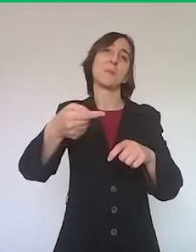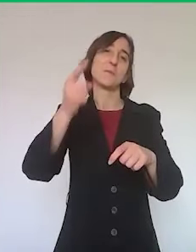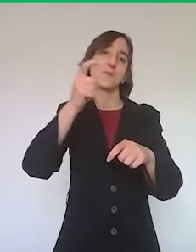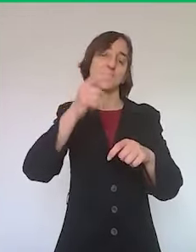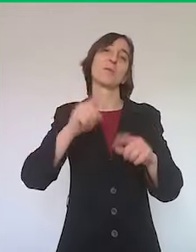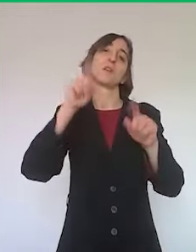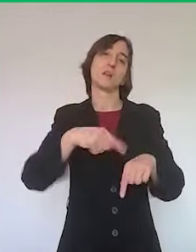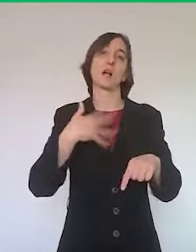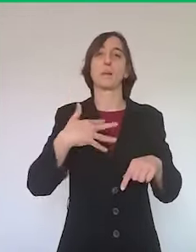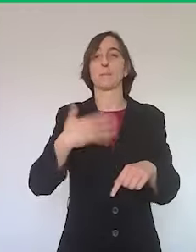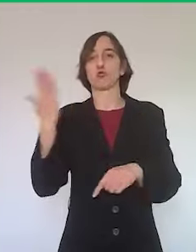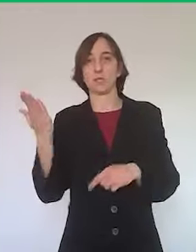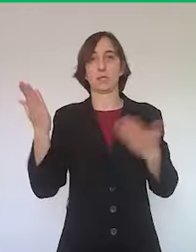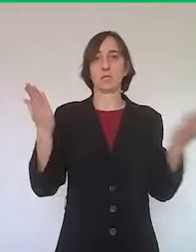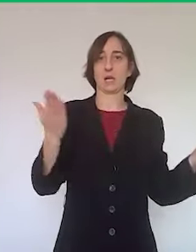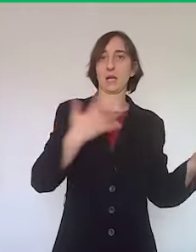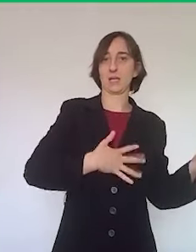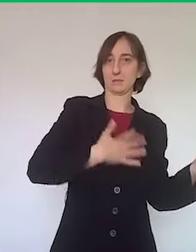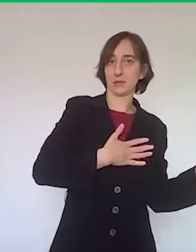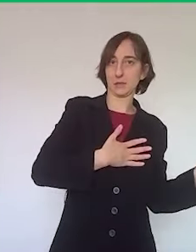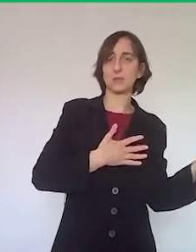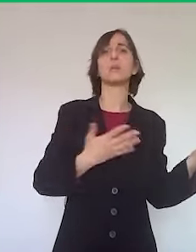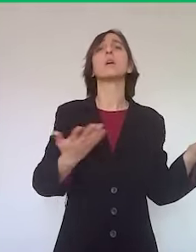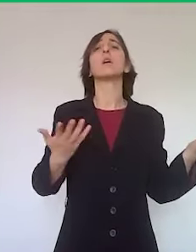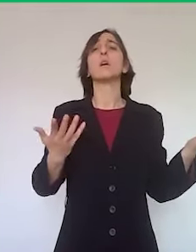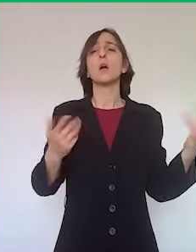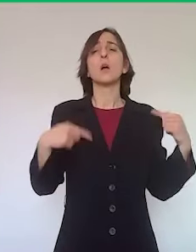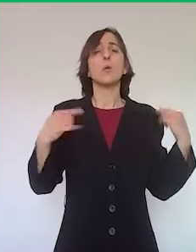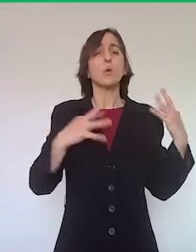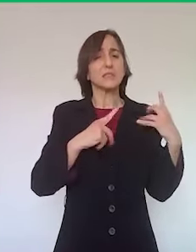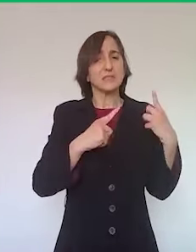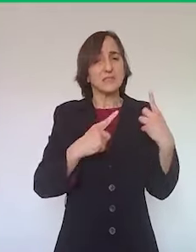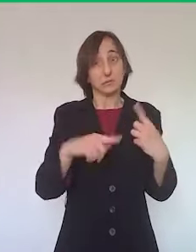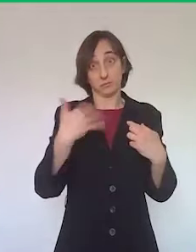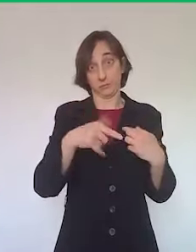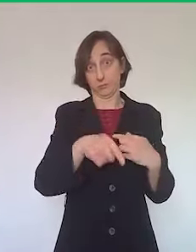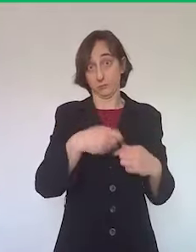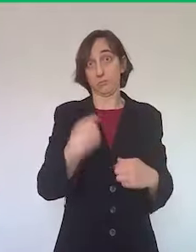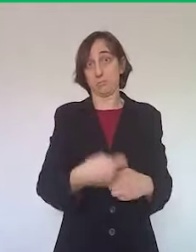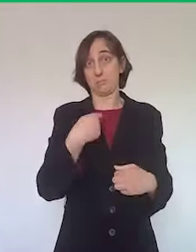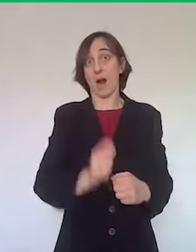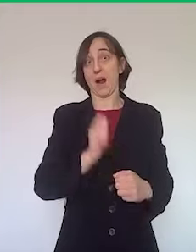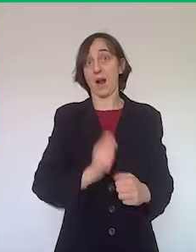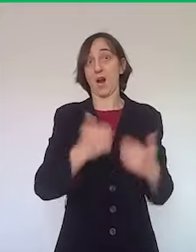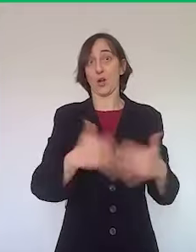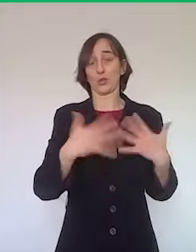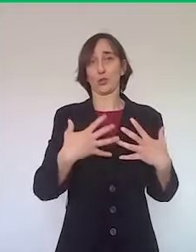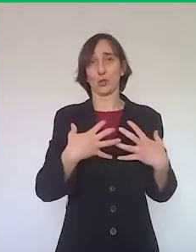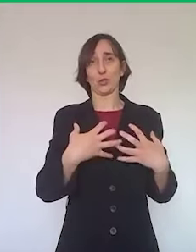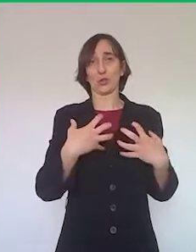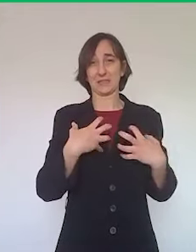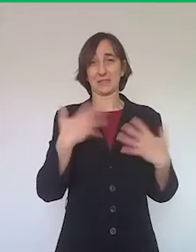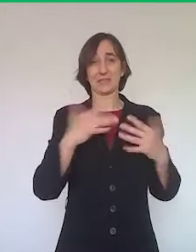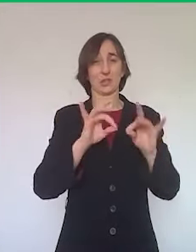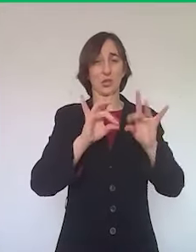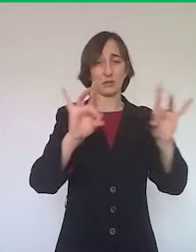oggi è un comune che ha dei dati assolutamente in linea con il resto della provincia, quindi ha pagato un prezzo importante dal punto di vista del contagio